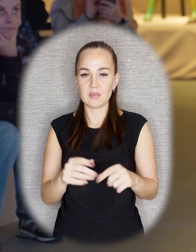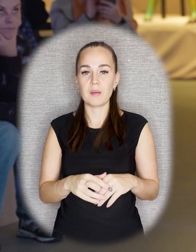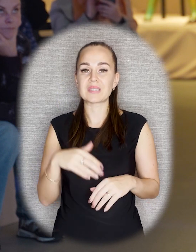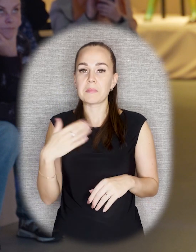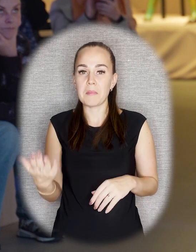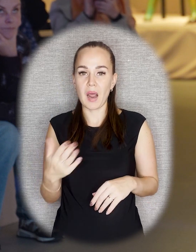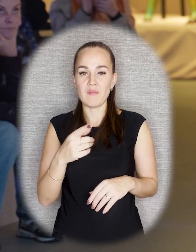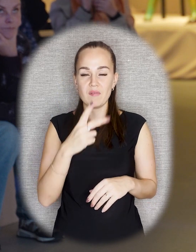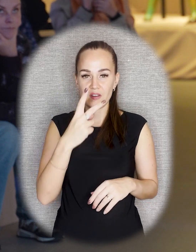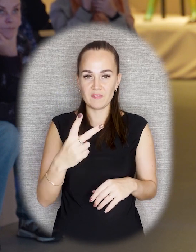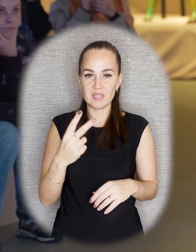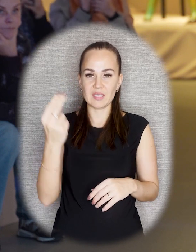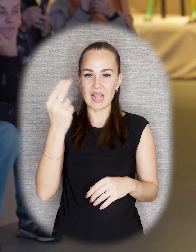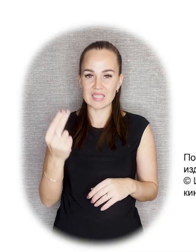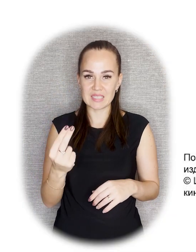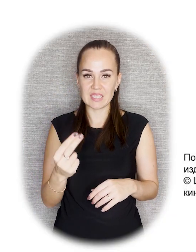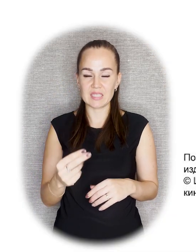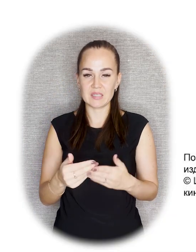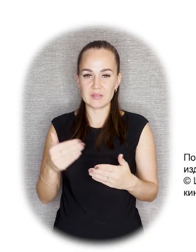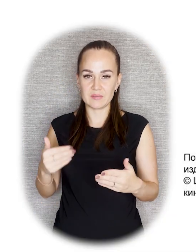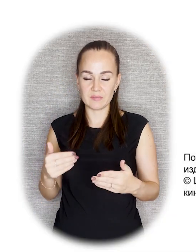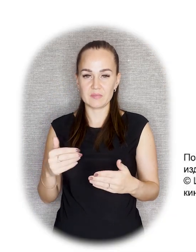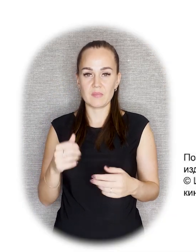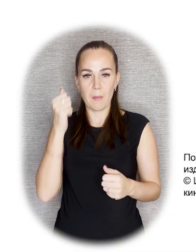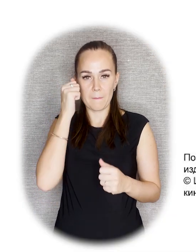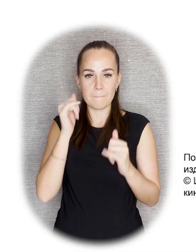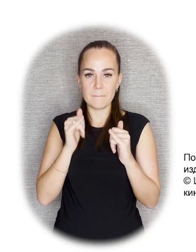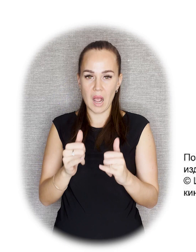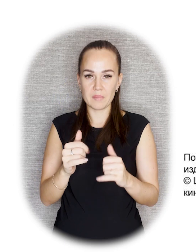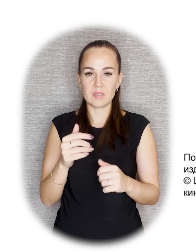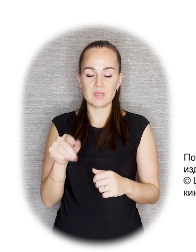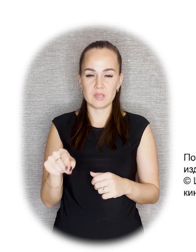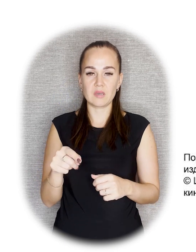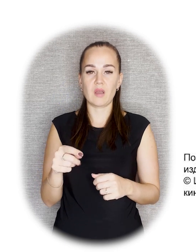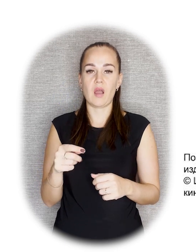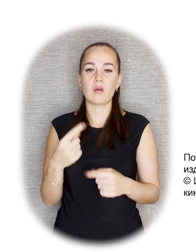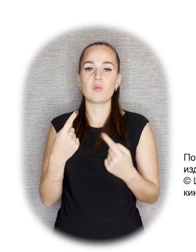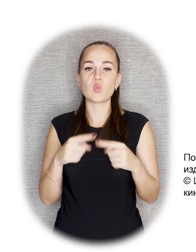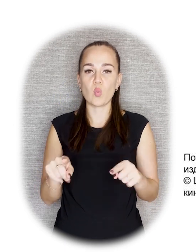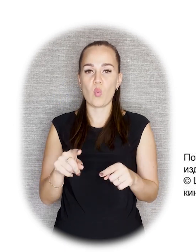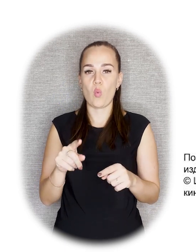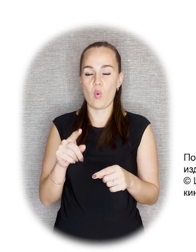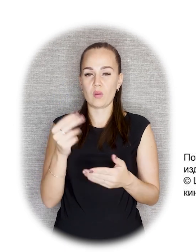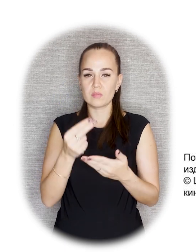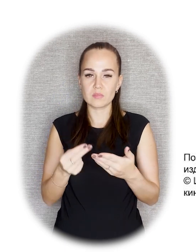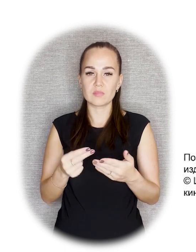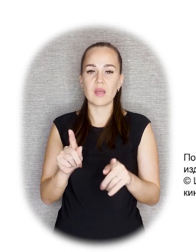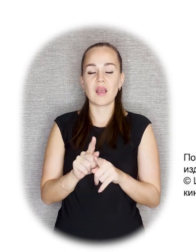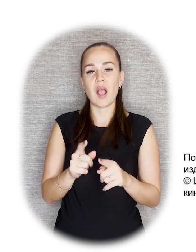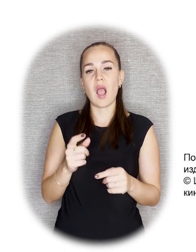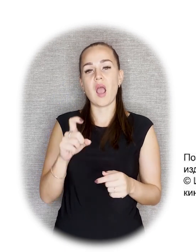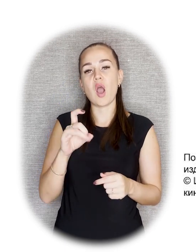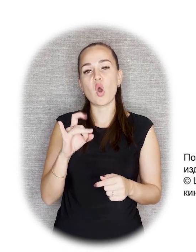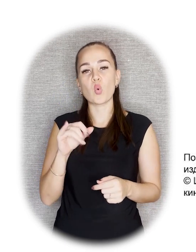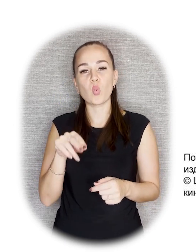эскиз памятника Софьи Перовской. Мы видим другую трактовку, более деликатную, она выглядит более